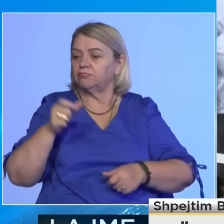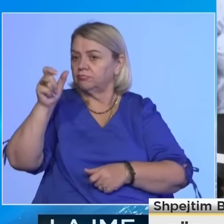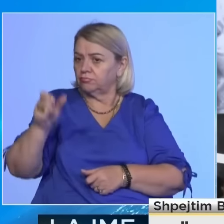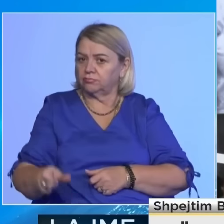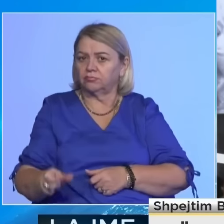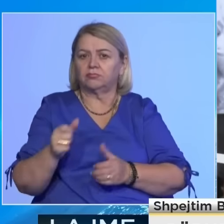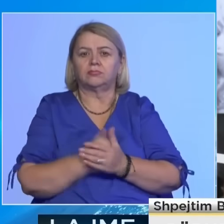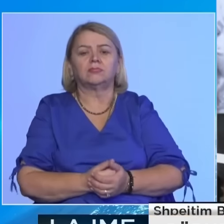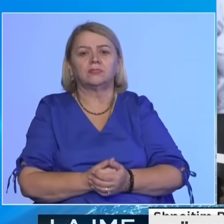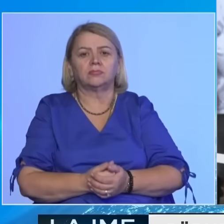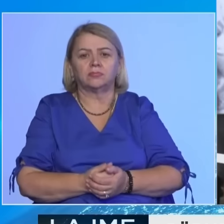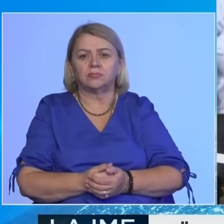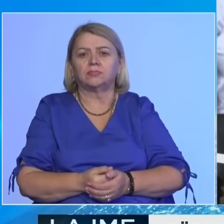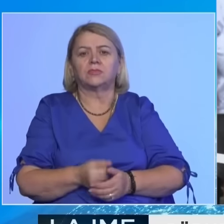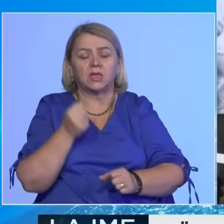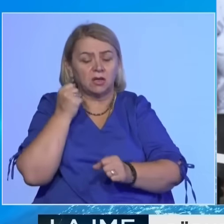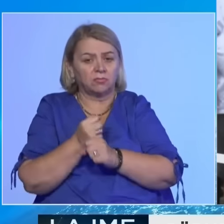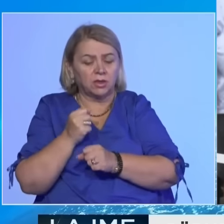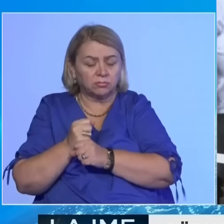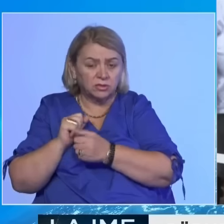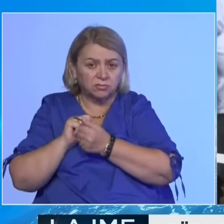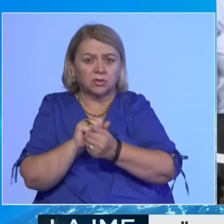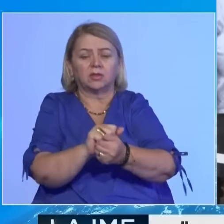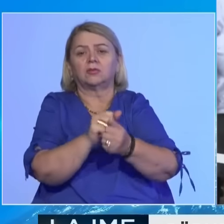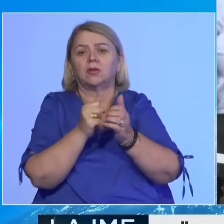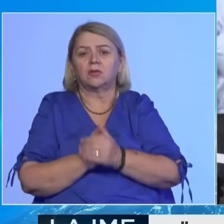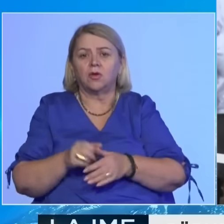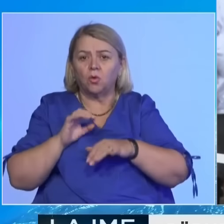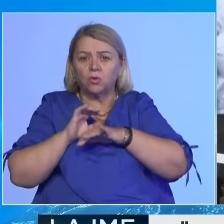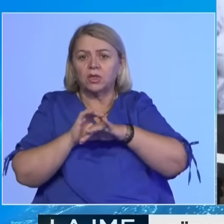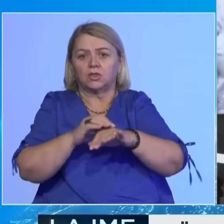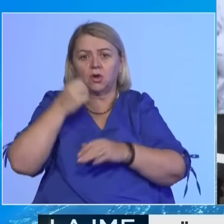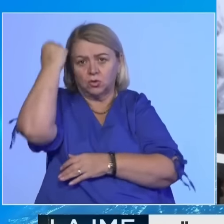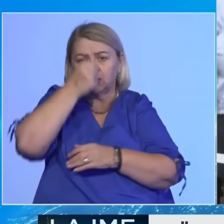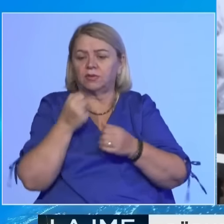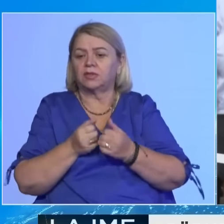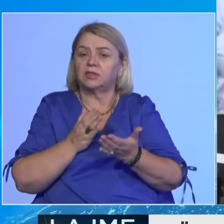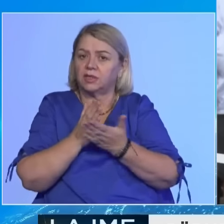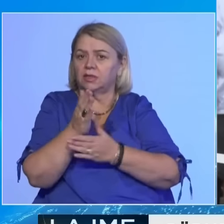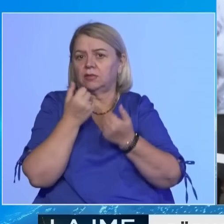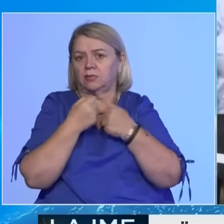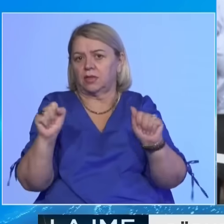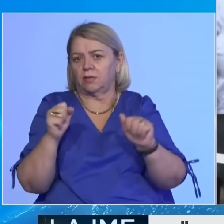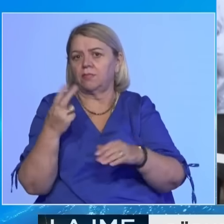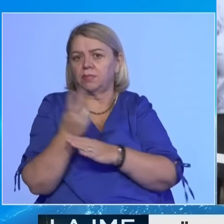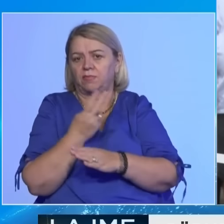që më urësi, që ndres dhe vizion e vëdhoqë i Kosovën drejt liris dhe pavarësis.